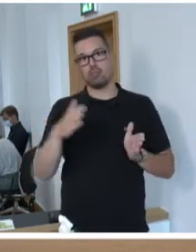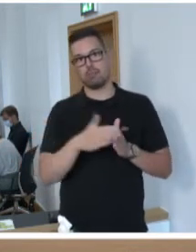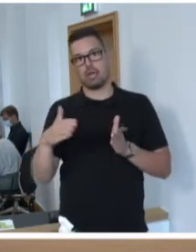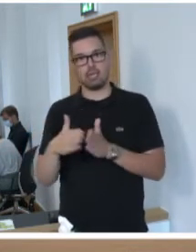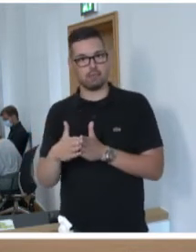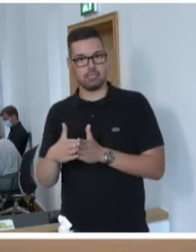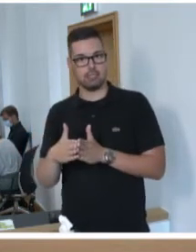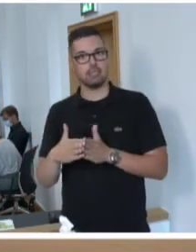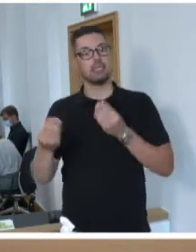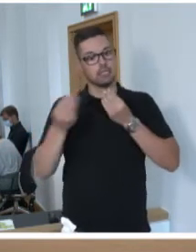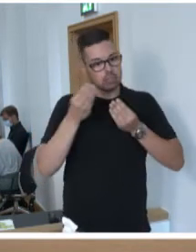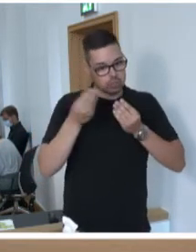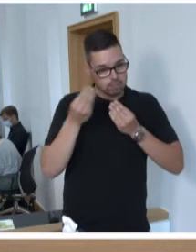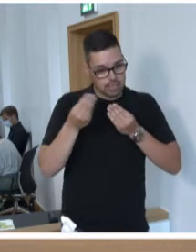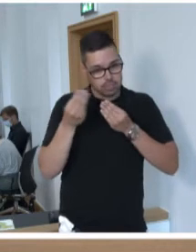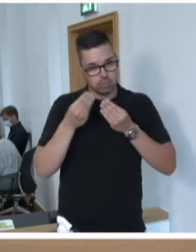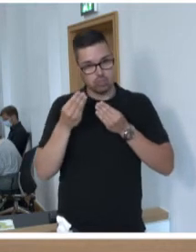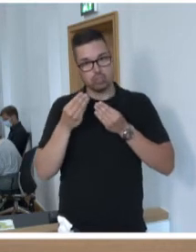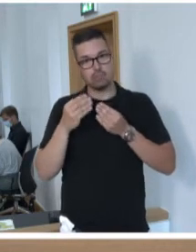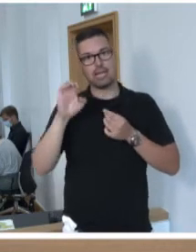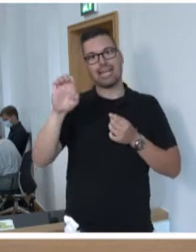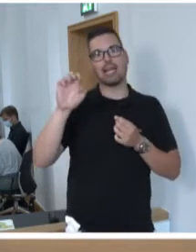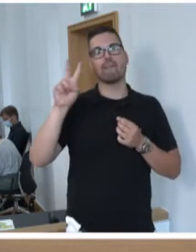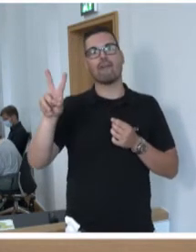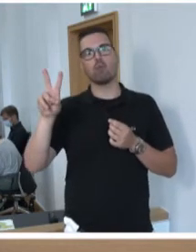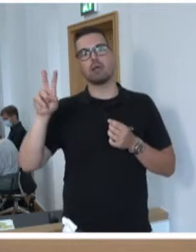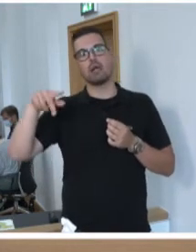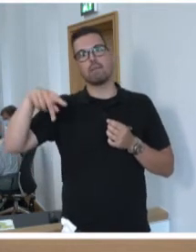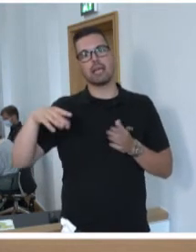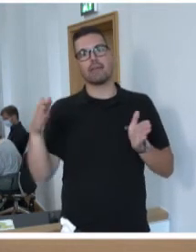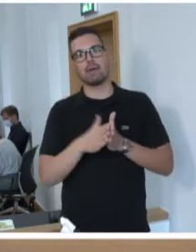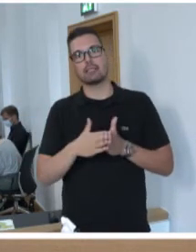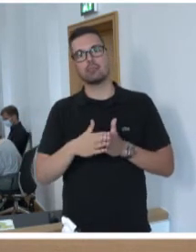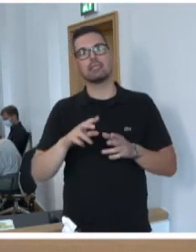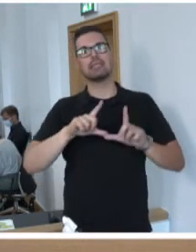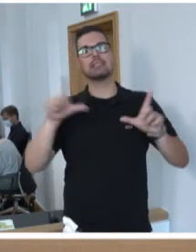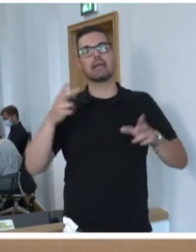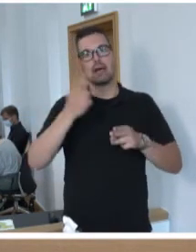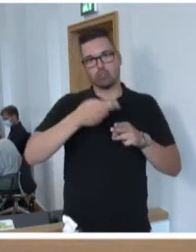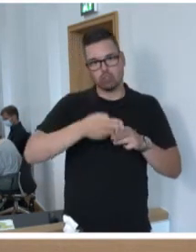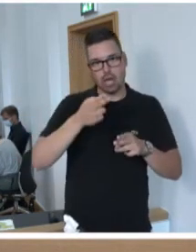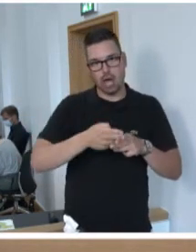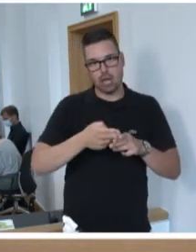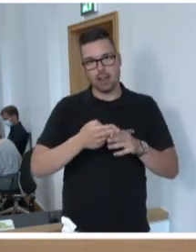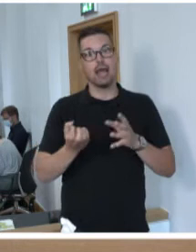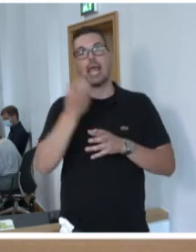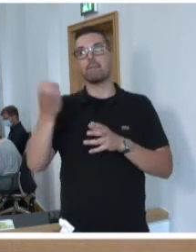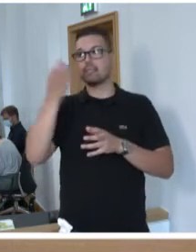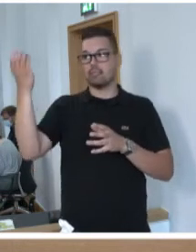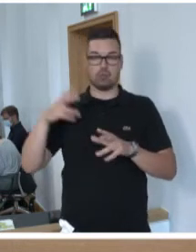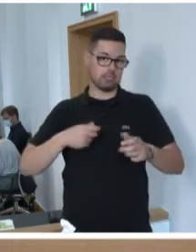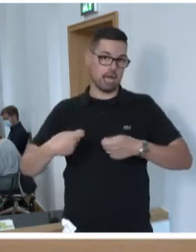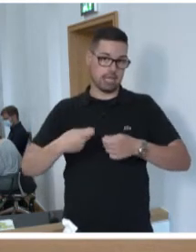Gespräche führen mit Europaabgeordneten der EVP-Fraktion zum Thema Stahl, Emissionshandel und auch da